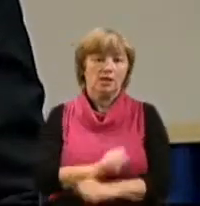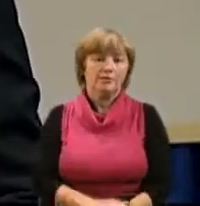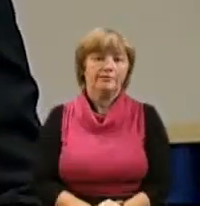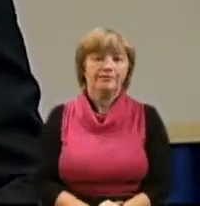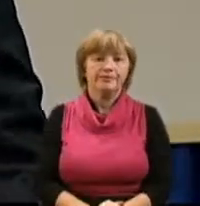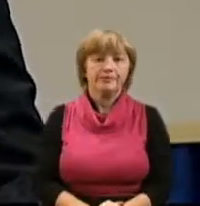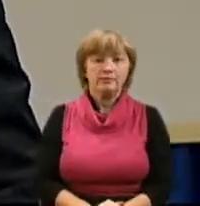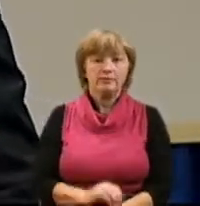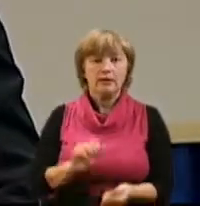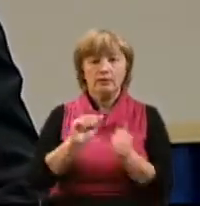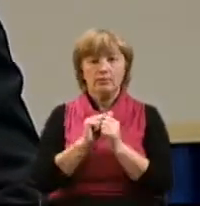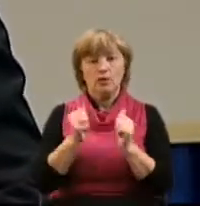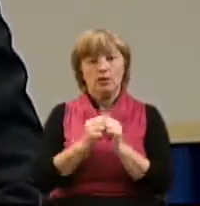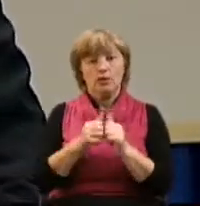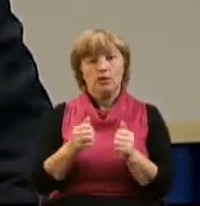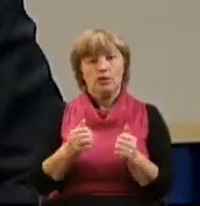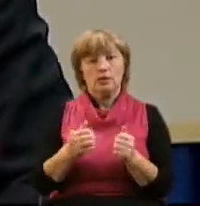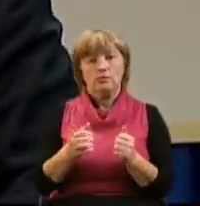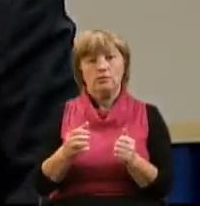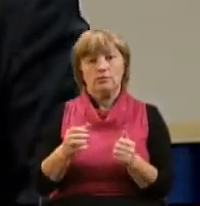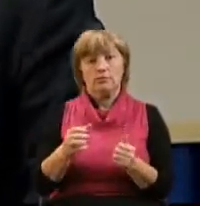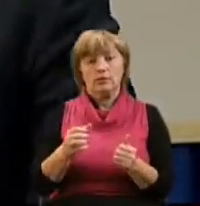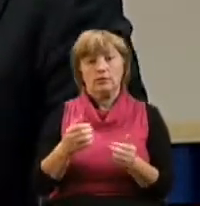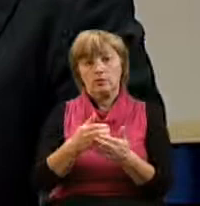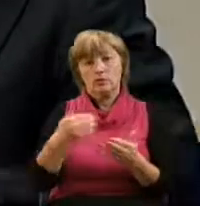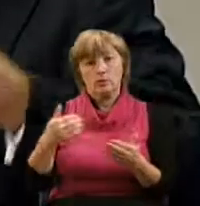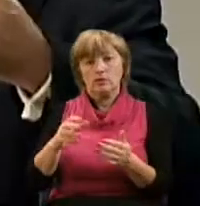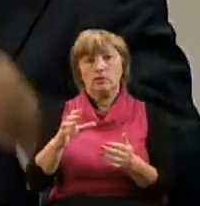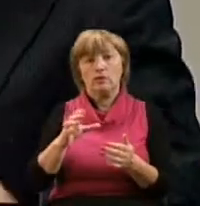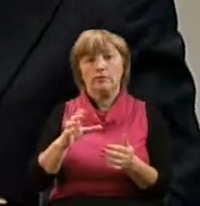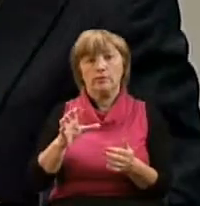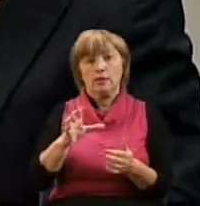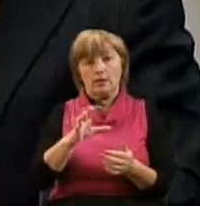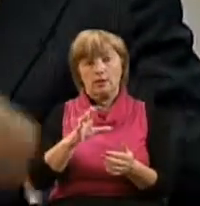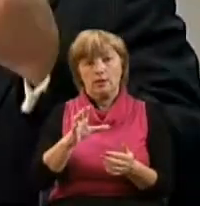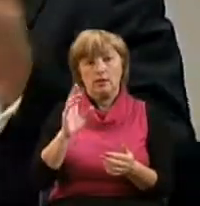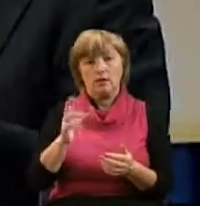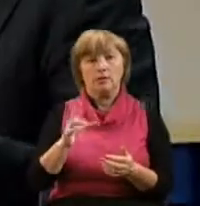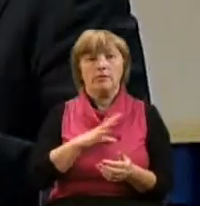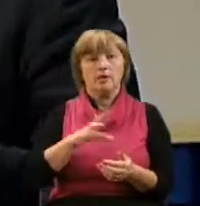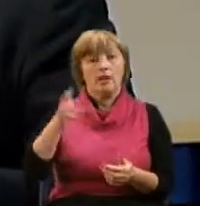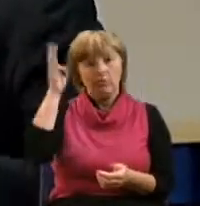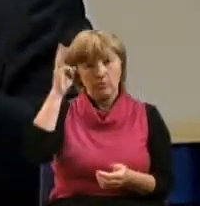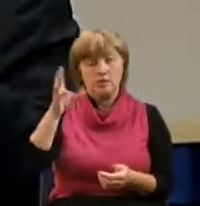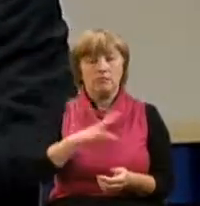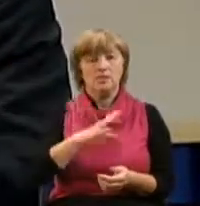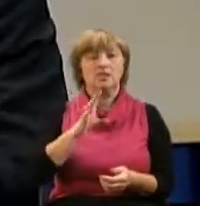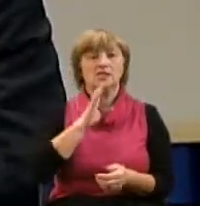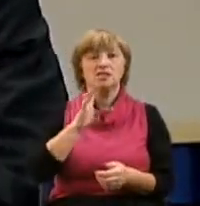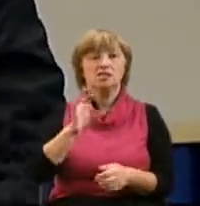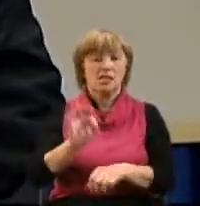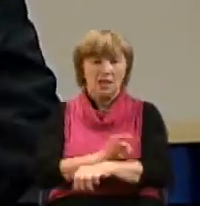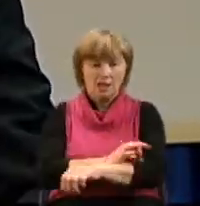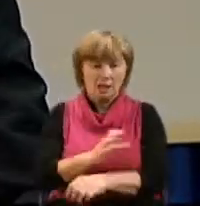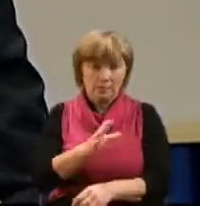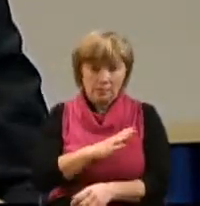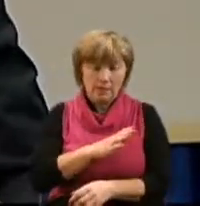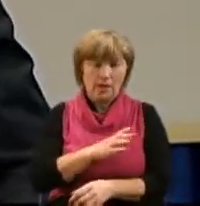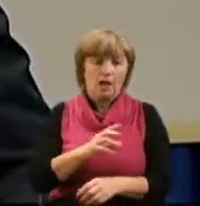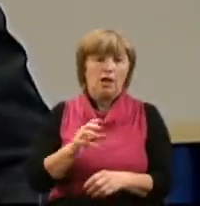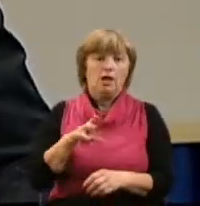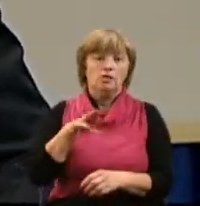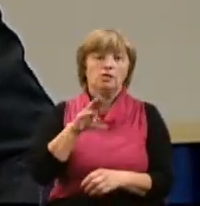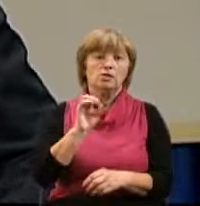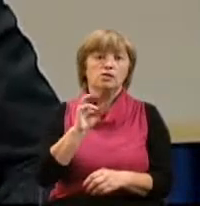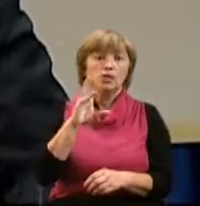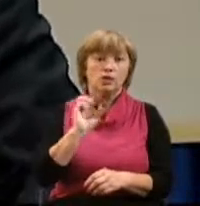пришел к Господу, стал апостолом, он был уже женат, у него была теща, у него была жена. И, например, мы